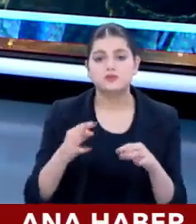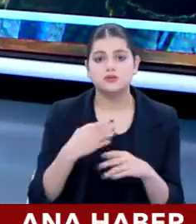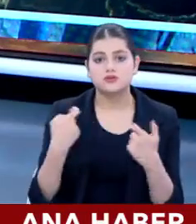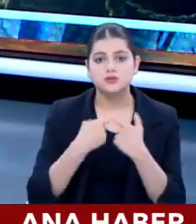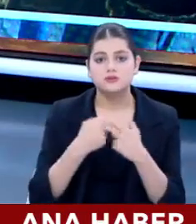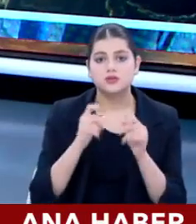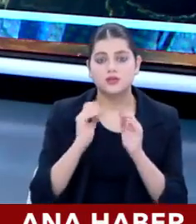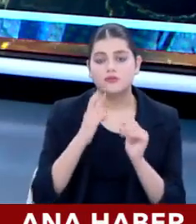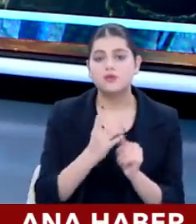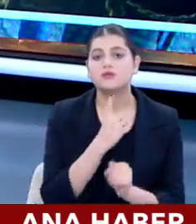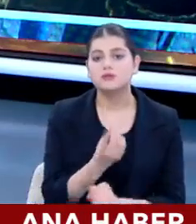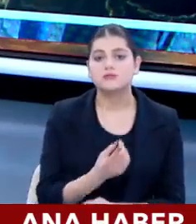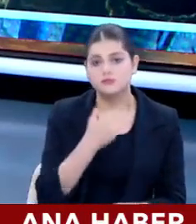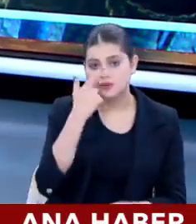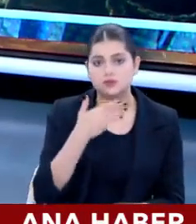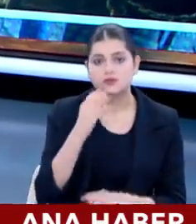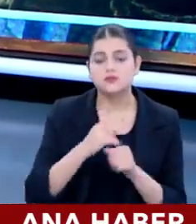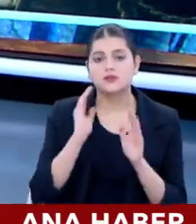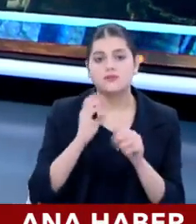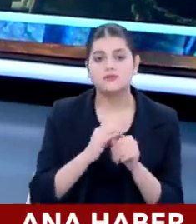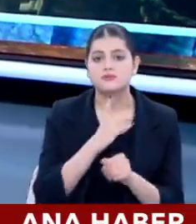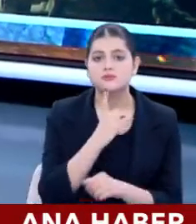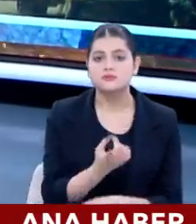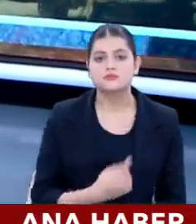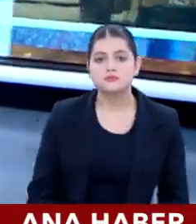çatışmaların devam ettiğini belirtelim. Peki devam biz de devam ediyoruz.